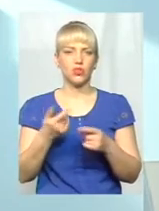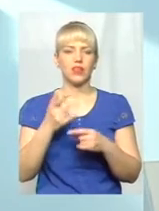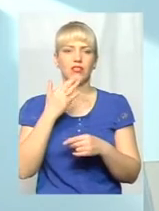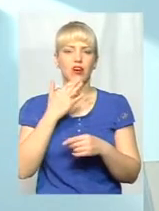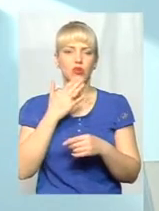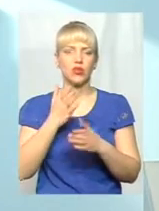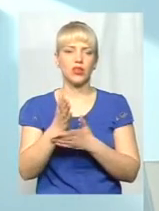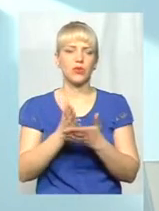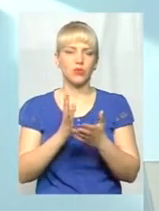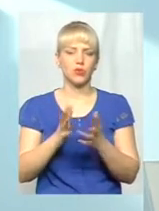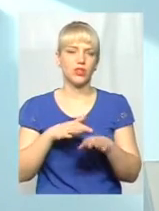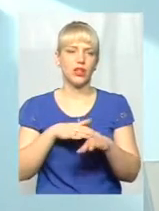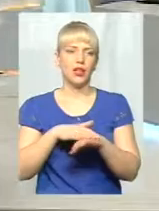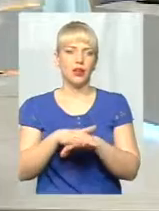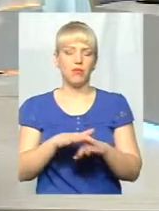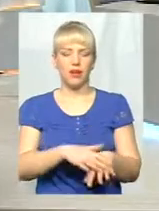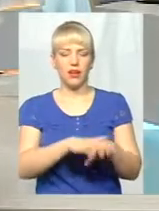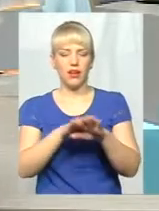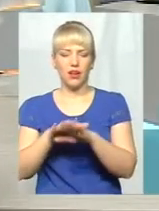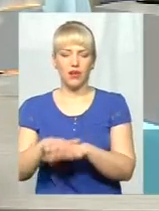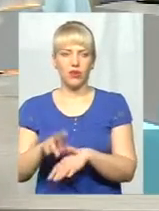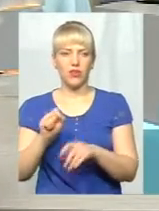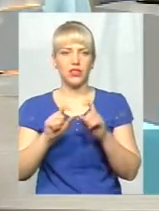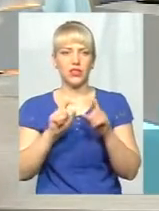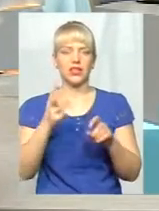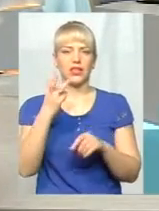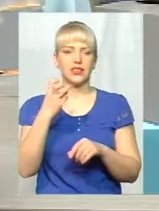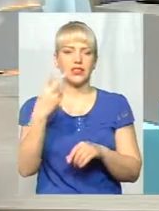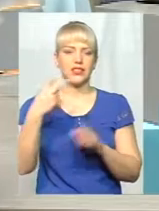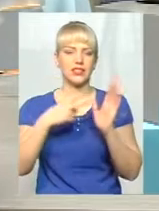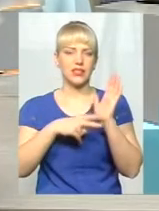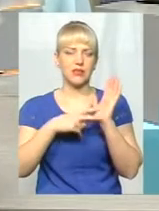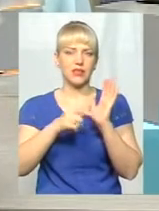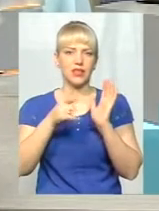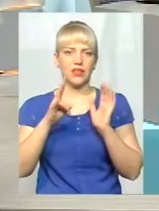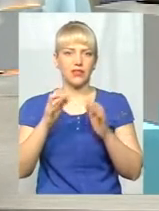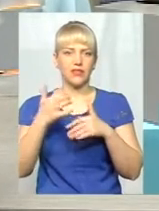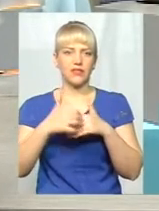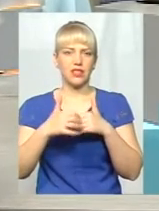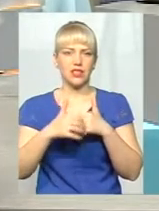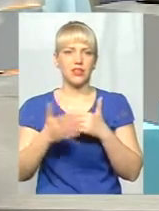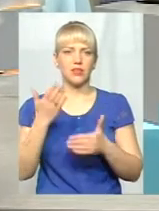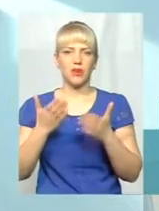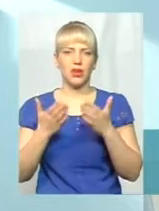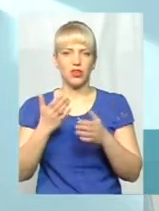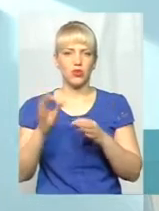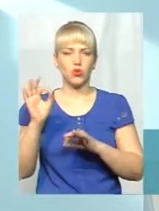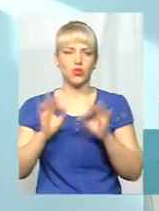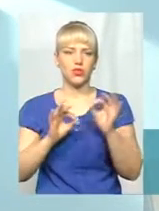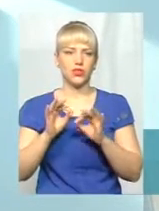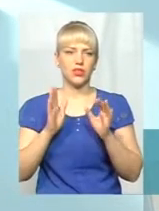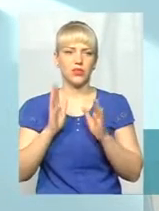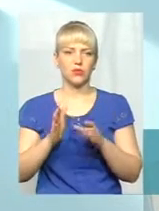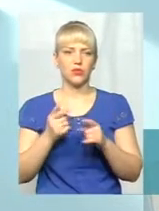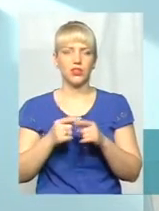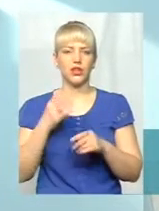перераховувати на заклад. А кошти не маліться, 370 гривень в середньому. А якщо коефіцієнт буде надійти